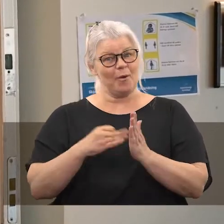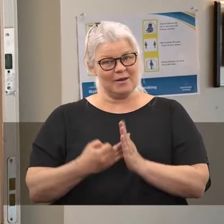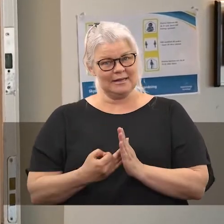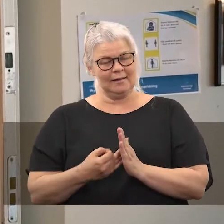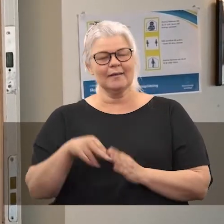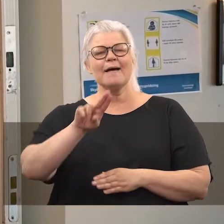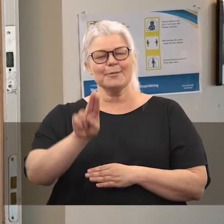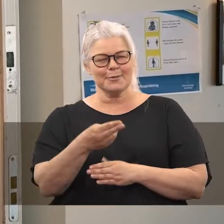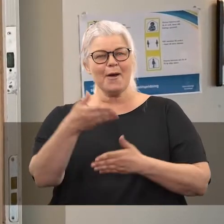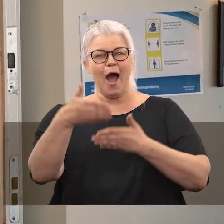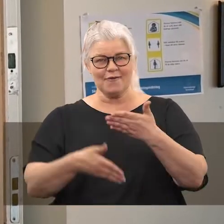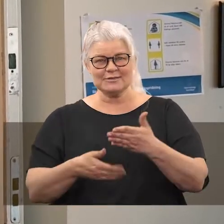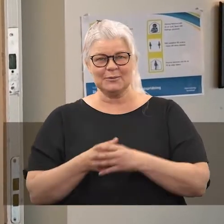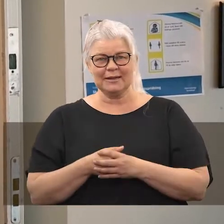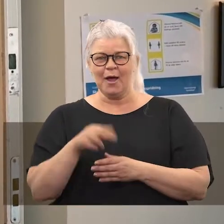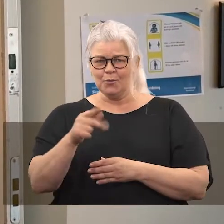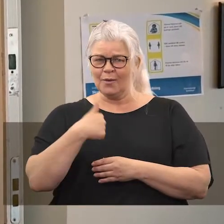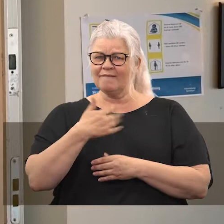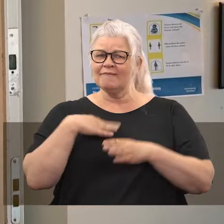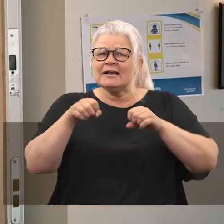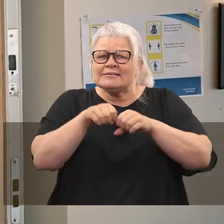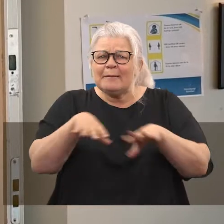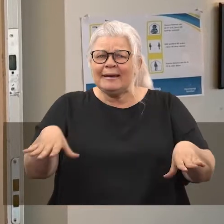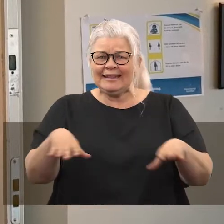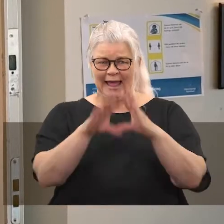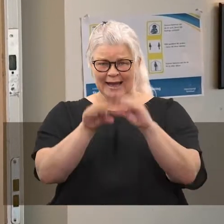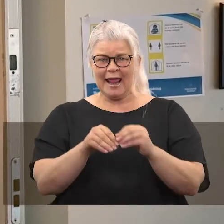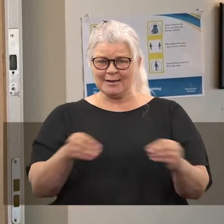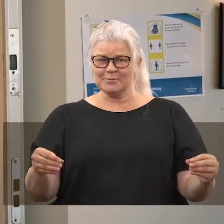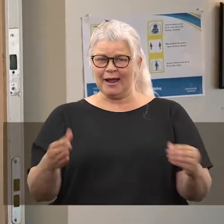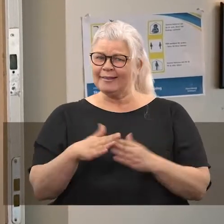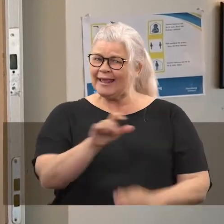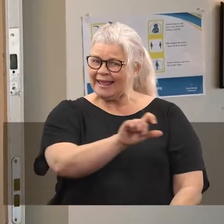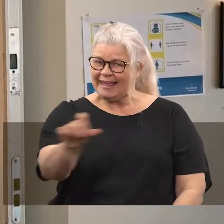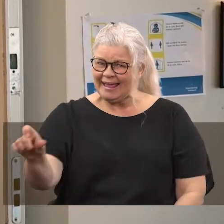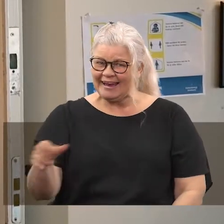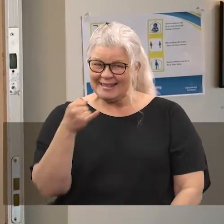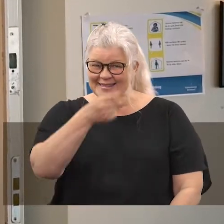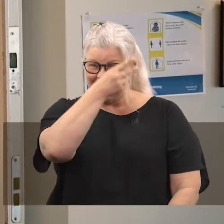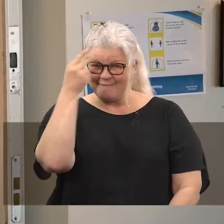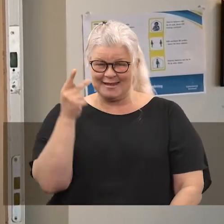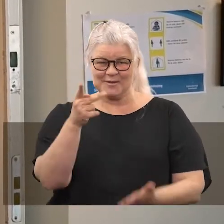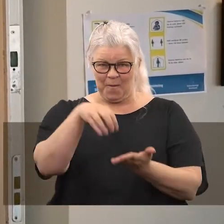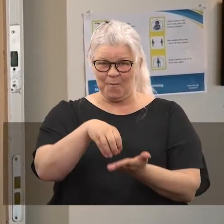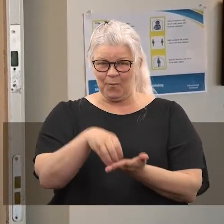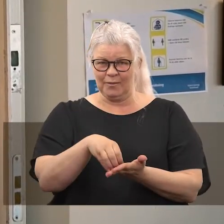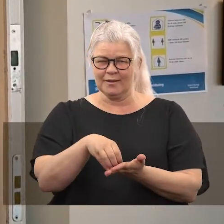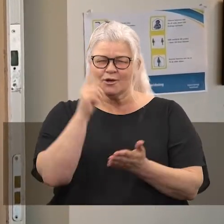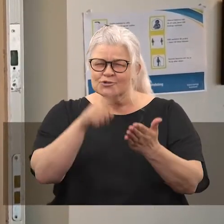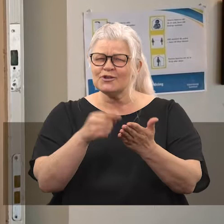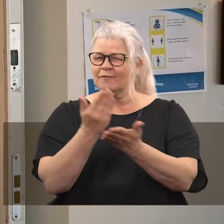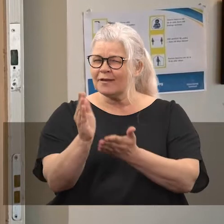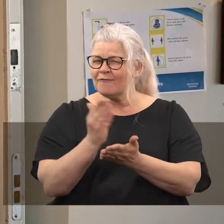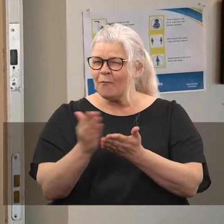projekt och nu är det avslutat och nu vill vi sprida resultaten till er i Vänersborgs kommun